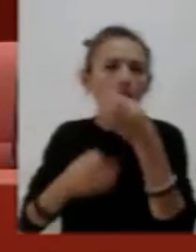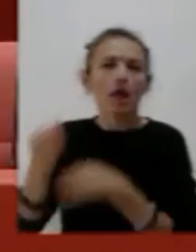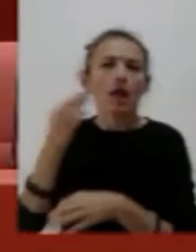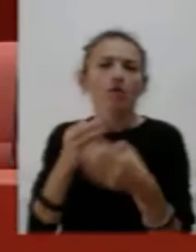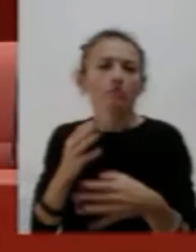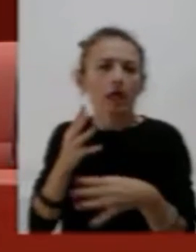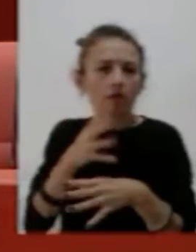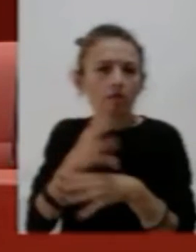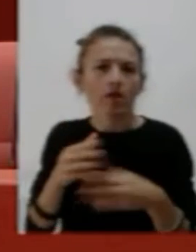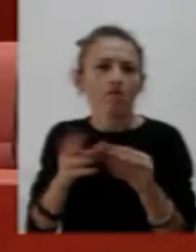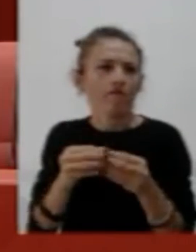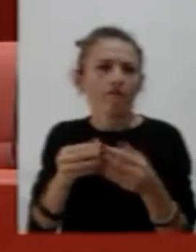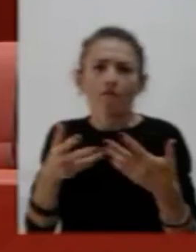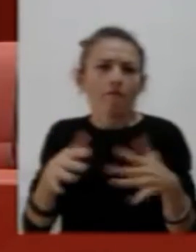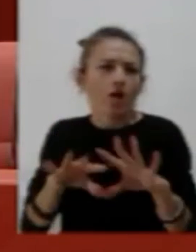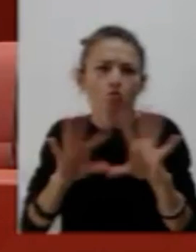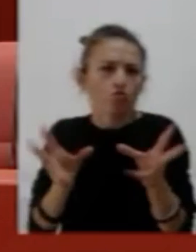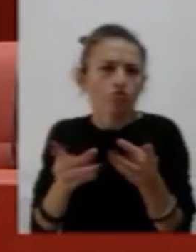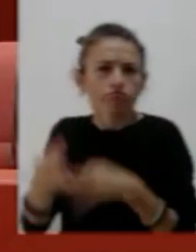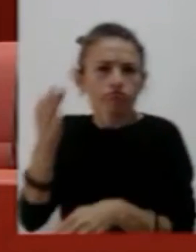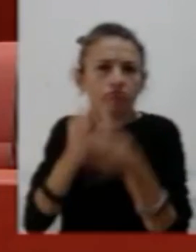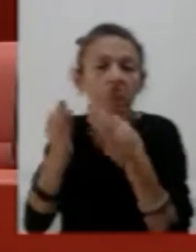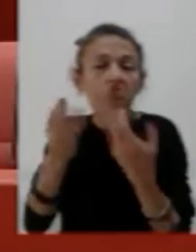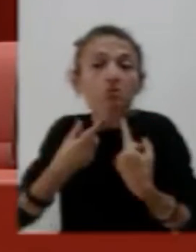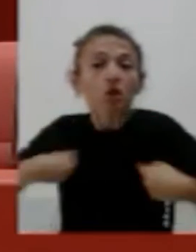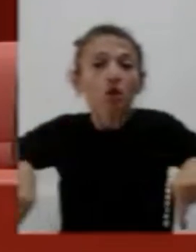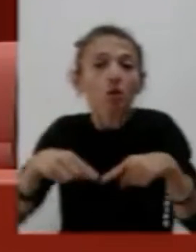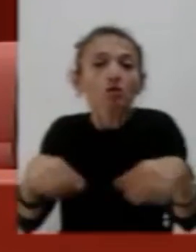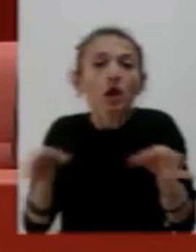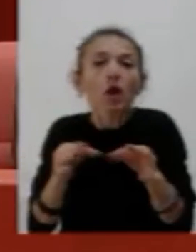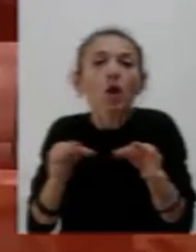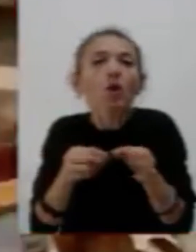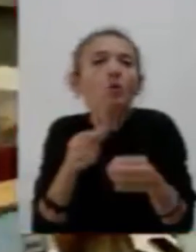non vedo per quale motivo il collega debba ritirare la mozione. Grazie.